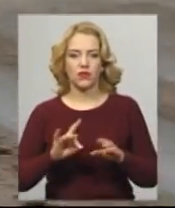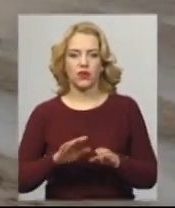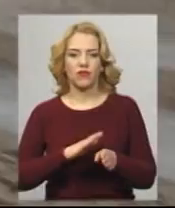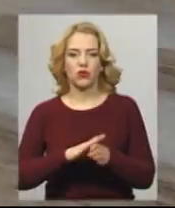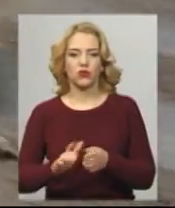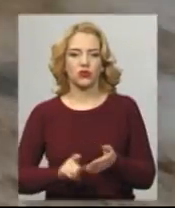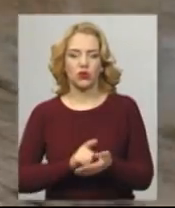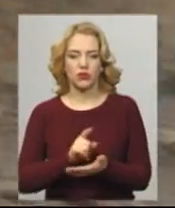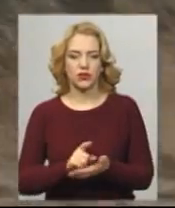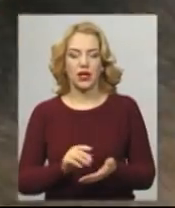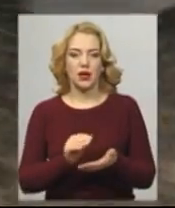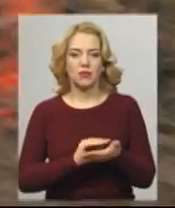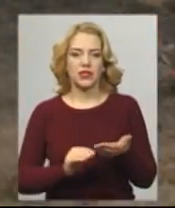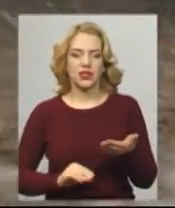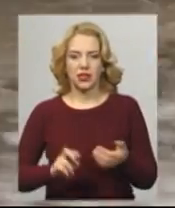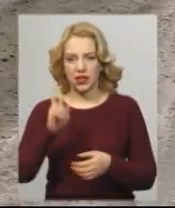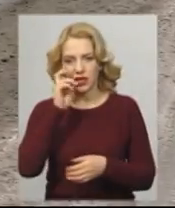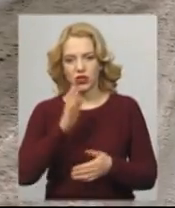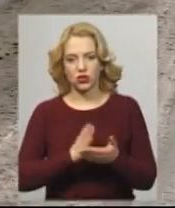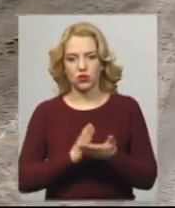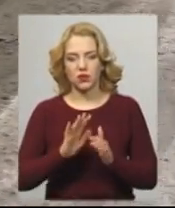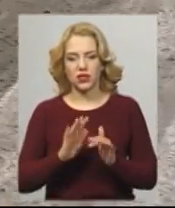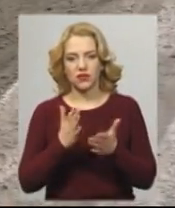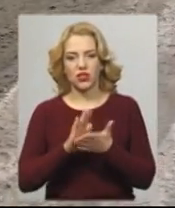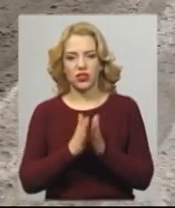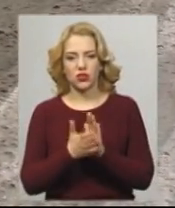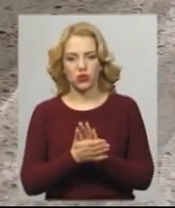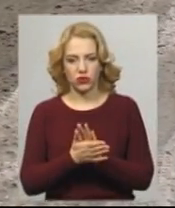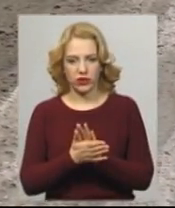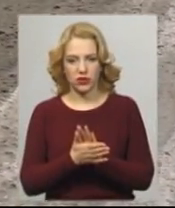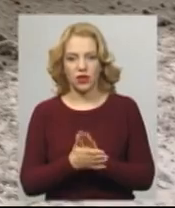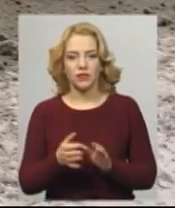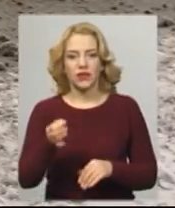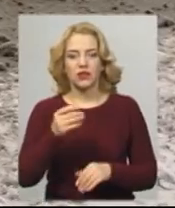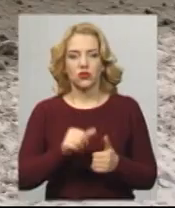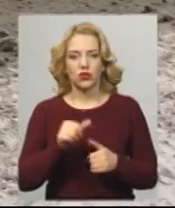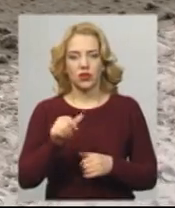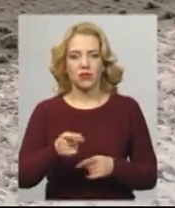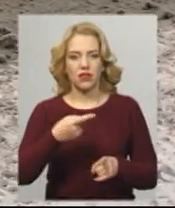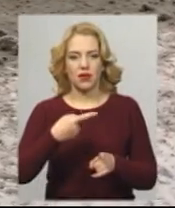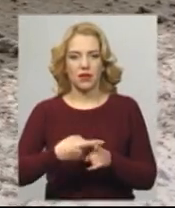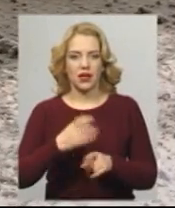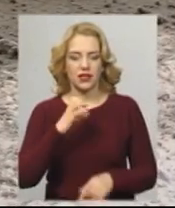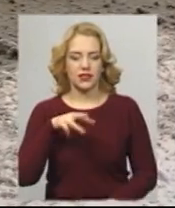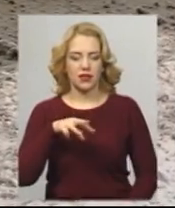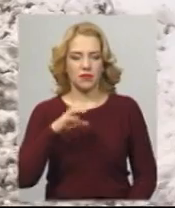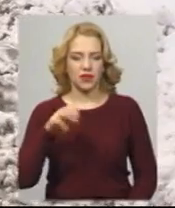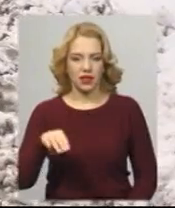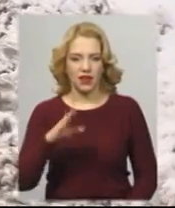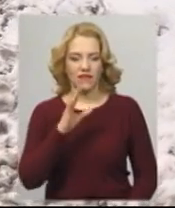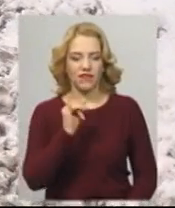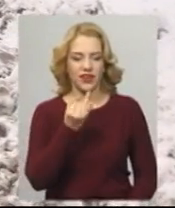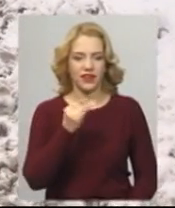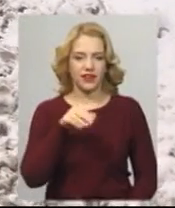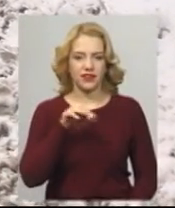головного управління держслужби з надзвичайних ситуацій Хмельниччини Віталій Греченюк. Зокрема, на перехресті в СМТ Війтівці, на тещиному